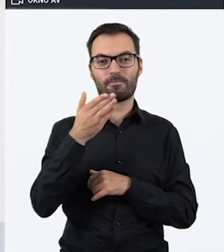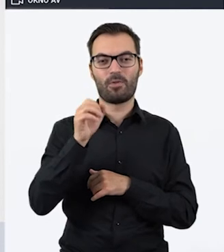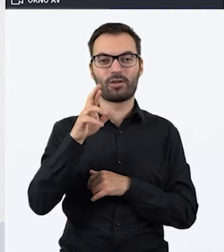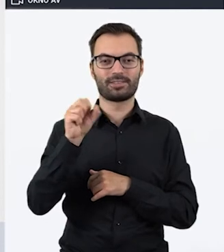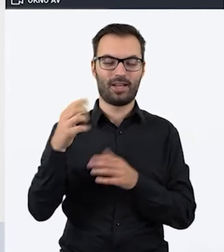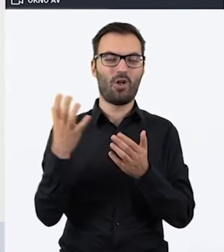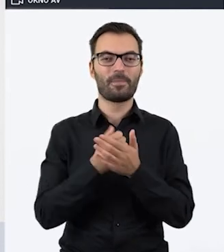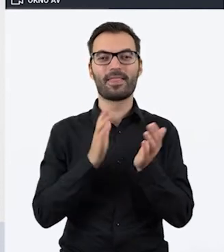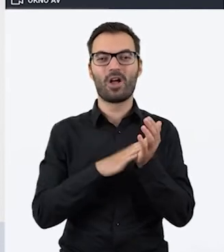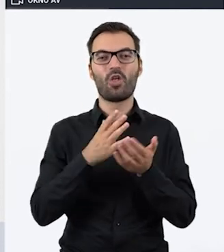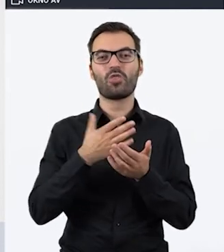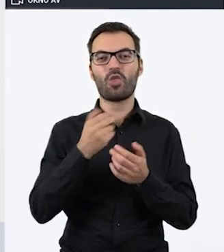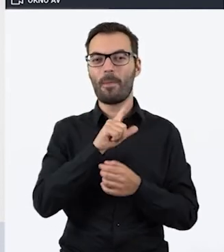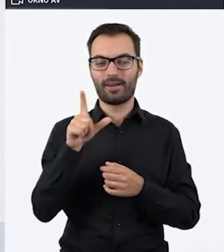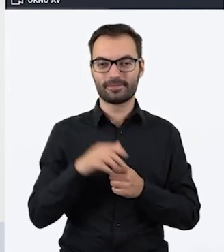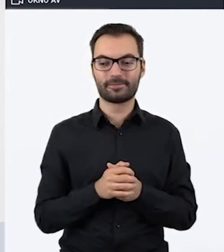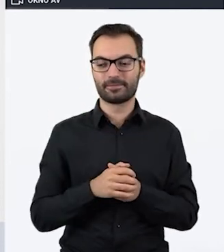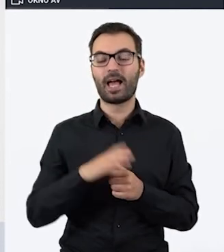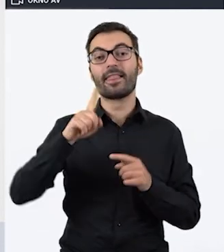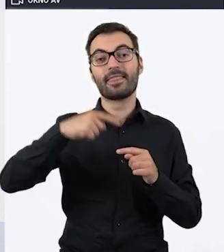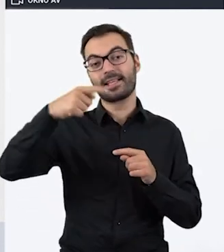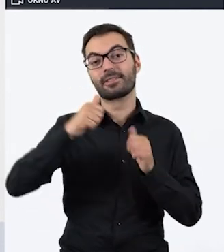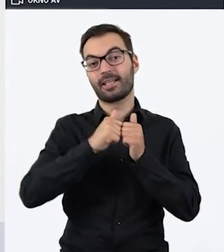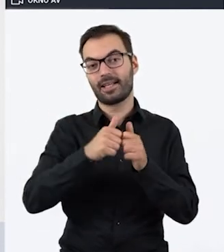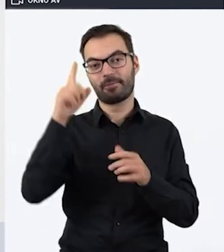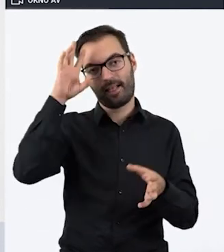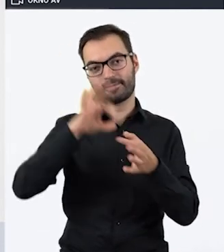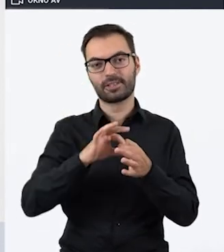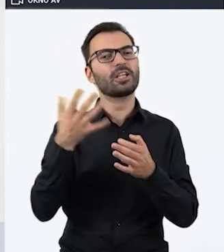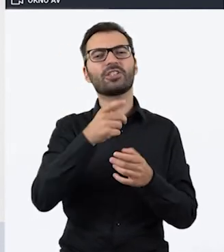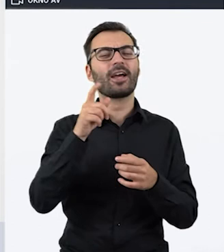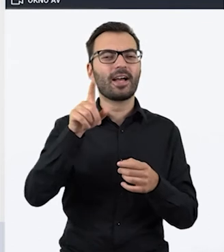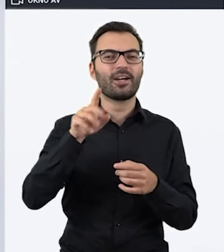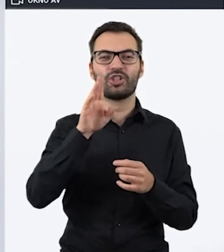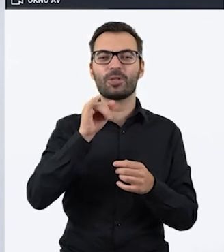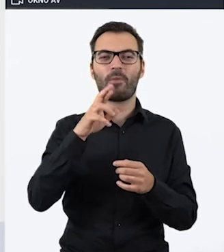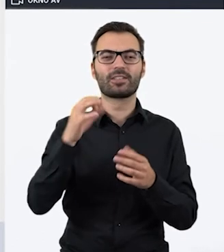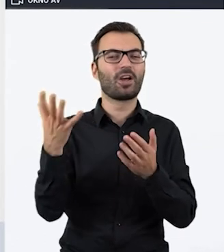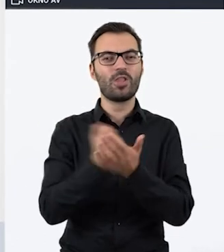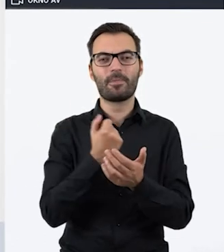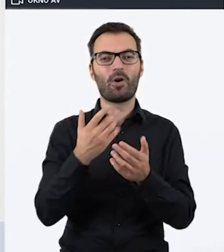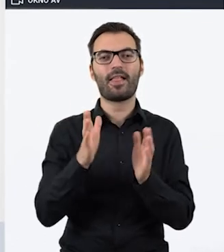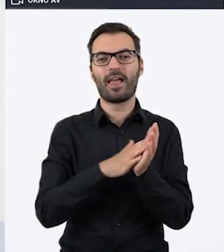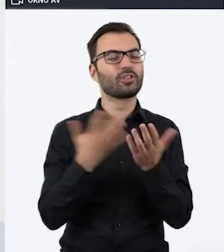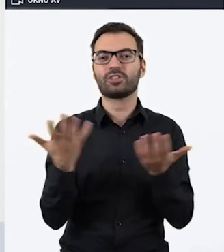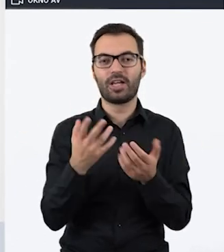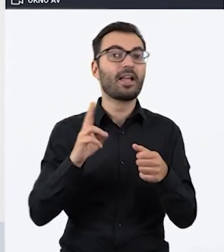odbiór. I również możemy później się odwołać w kolejnych zadaniach na przykład o miejsce odbioru nagrody Nobla czy datę.